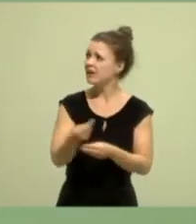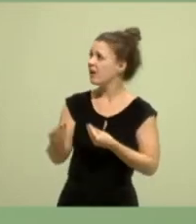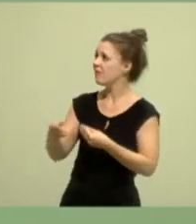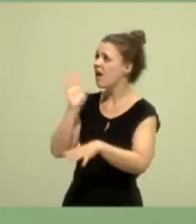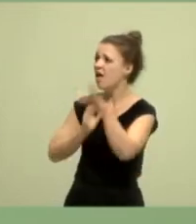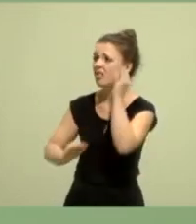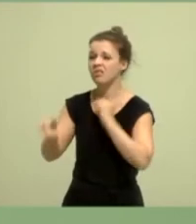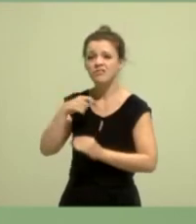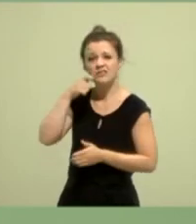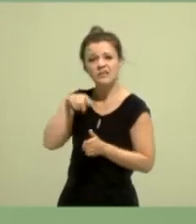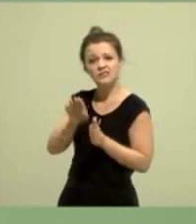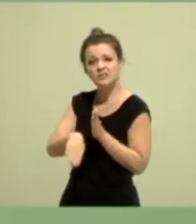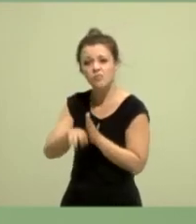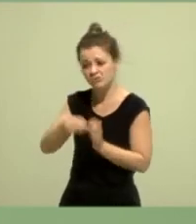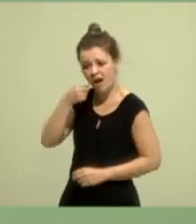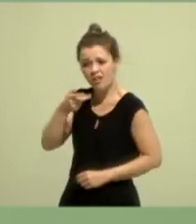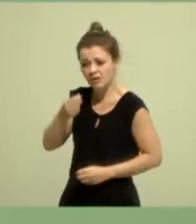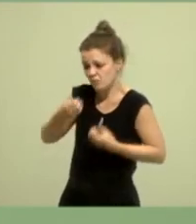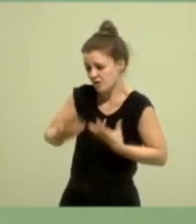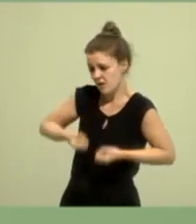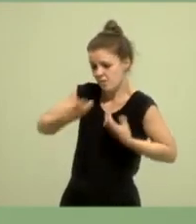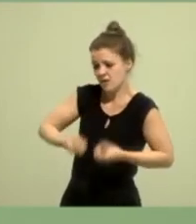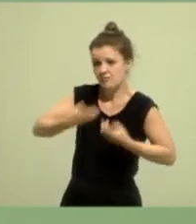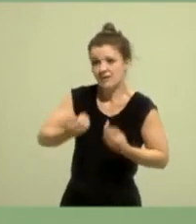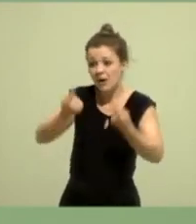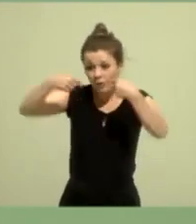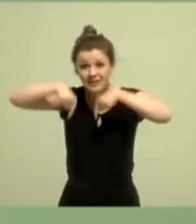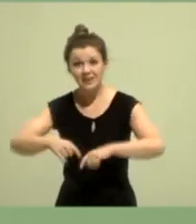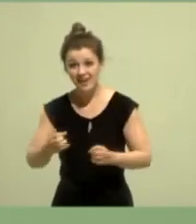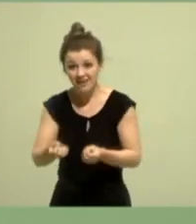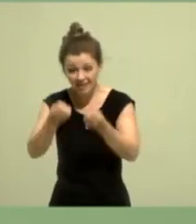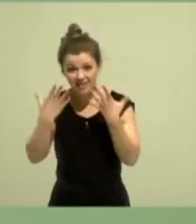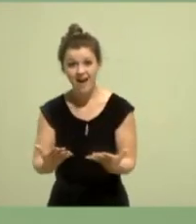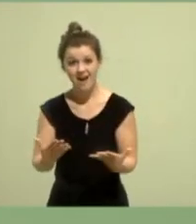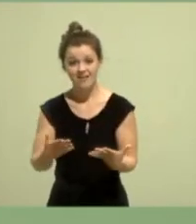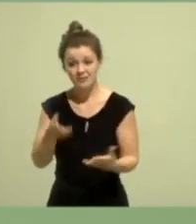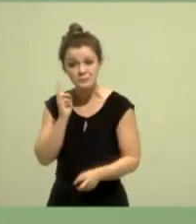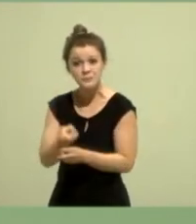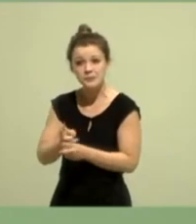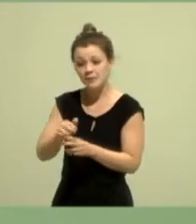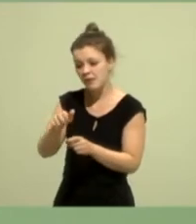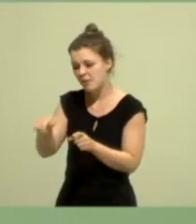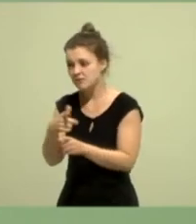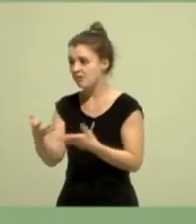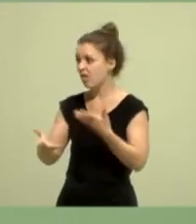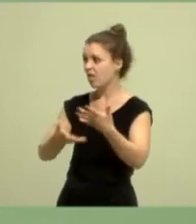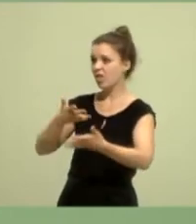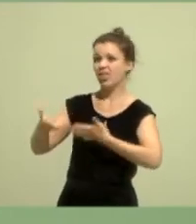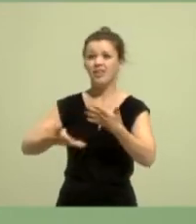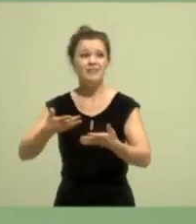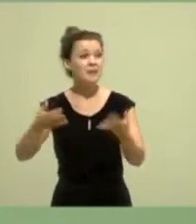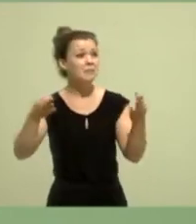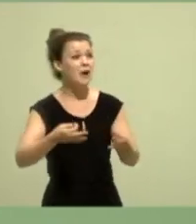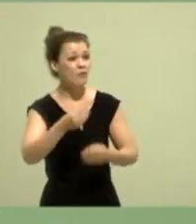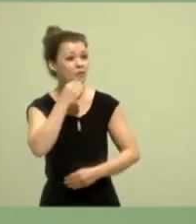Und ja, auch unter uns. Noch immer haben Menschen Schwierigkeiten, einen Mietvertrag zu bekommen, weil sie nicht Müller oder Schmitz